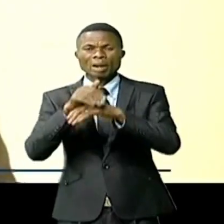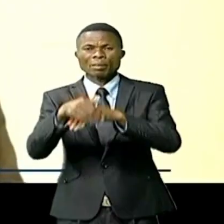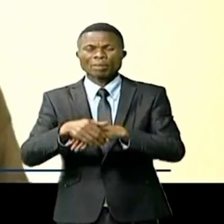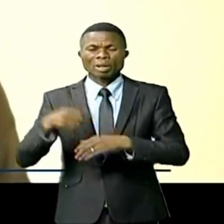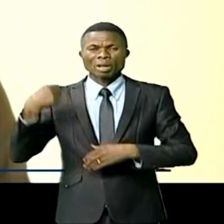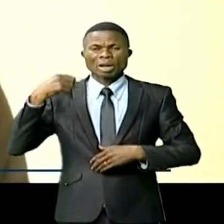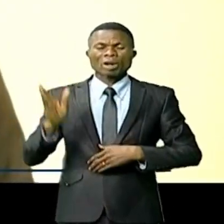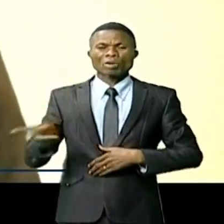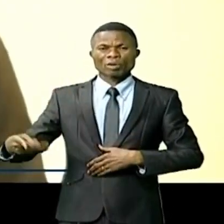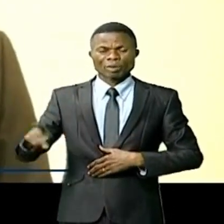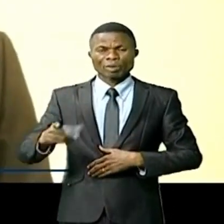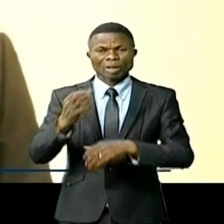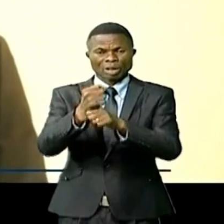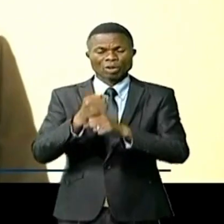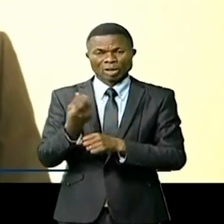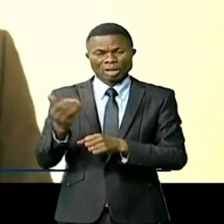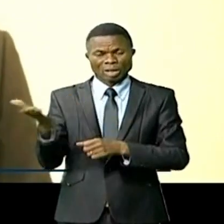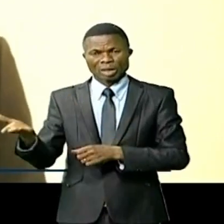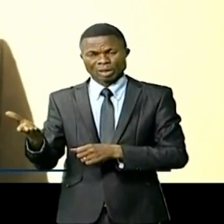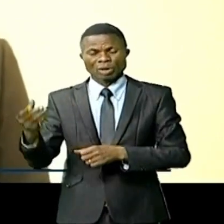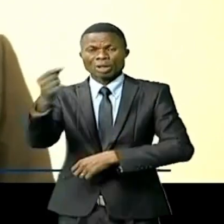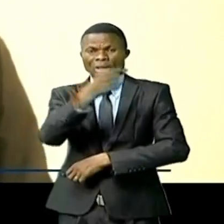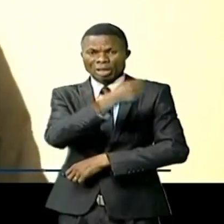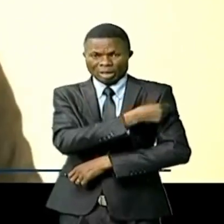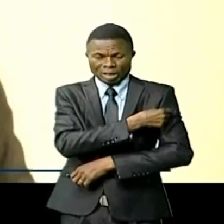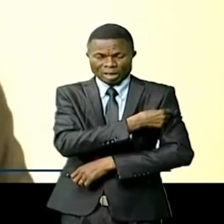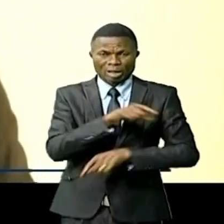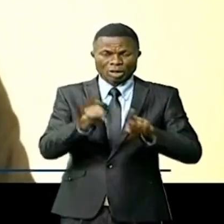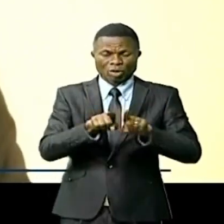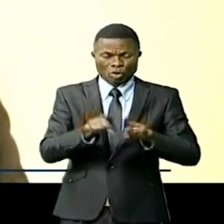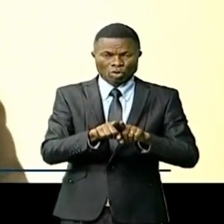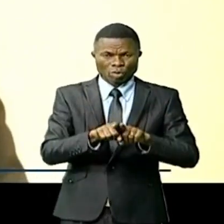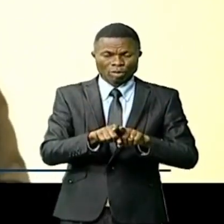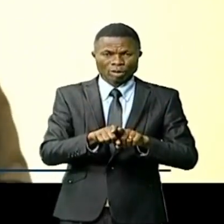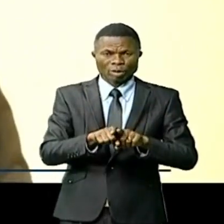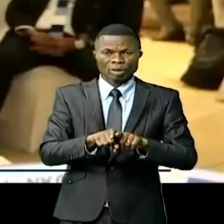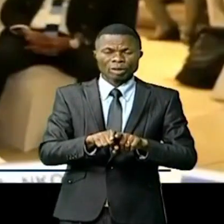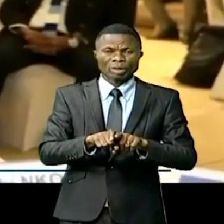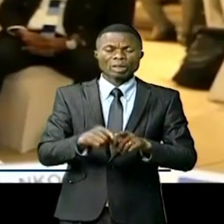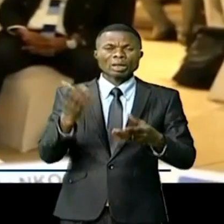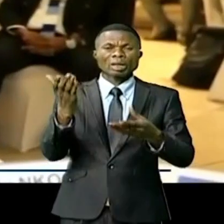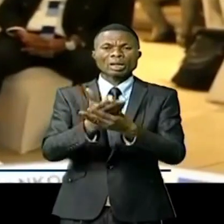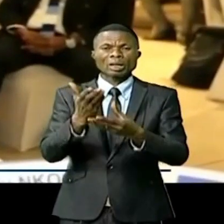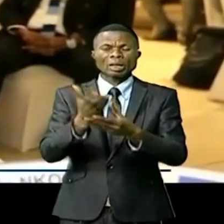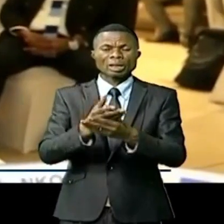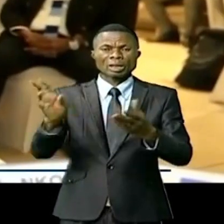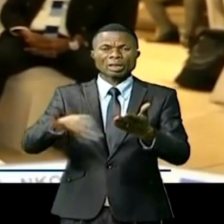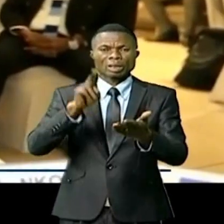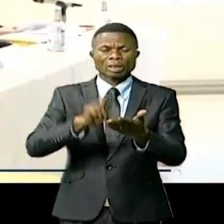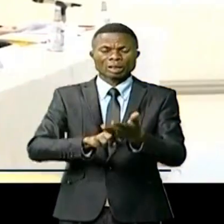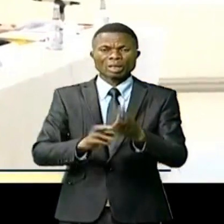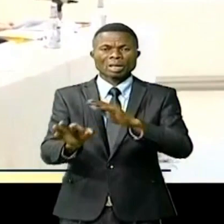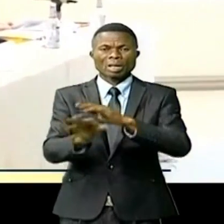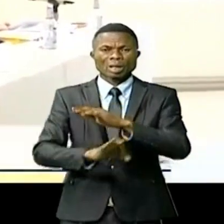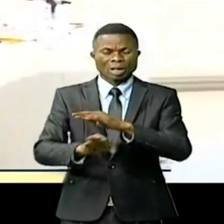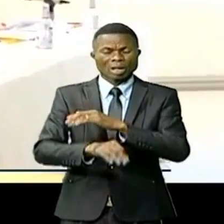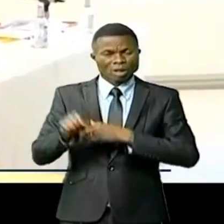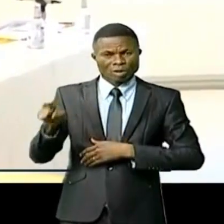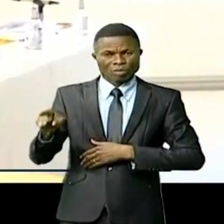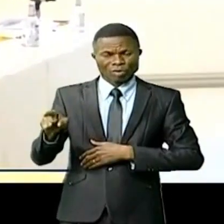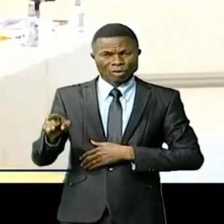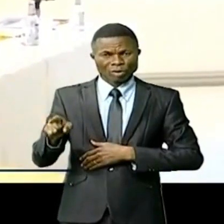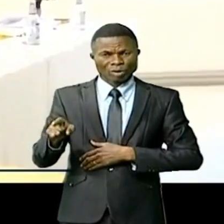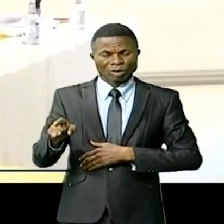provincial pour le financement d'une partie de la vaccination telle qu'est stipulée par les mémorandums d'entente avec la Fondation Bill et Melinda Guette,